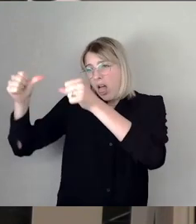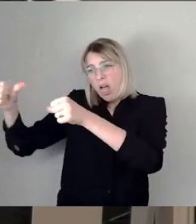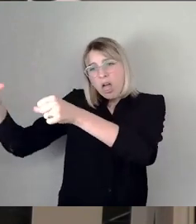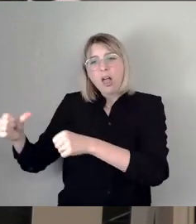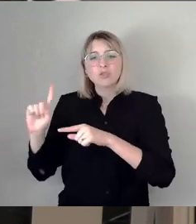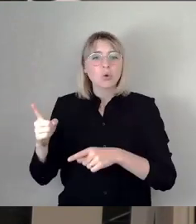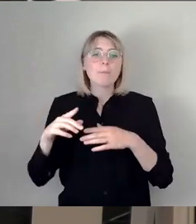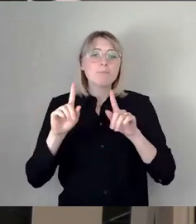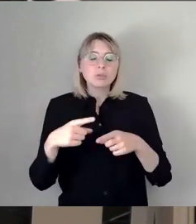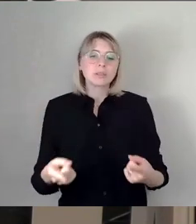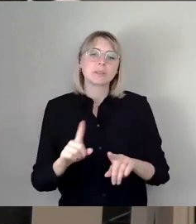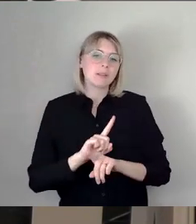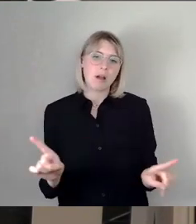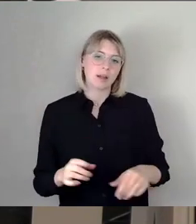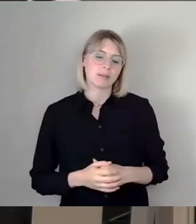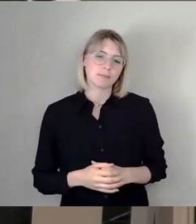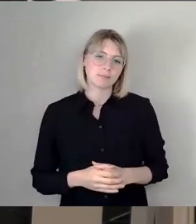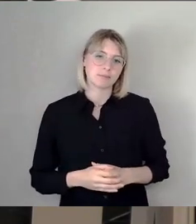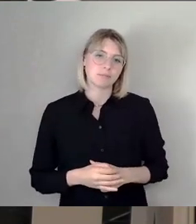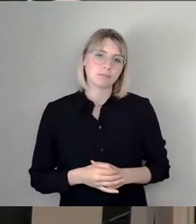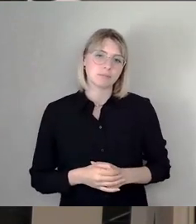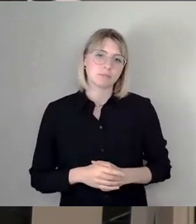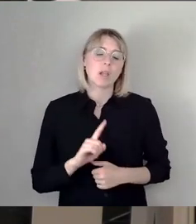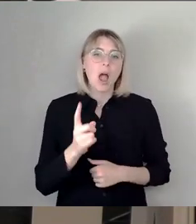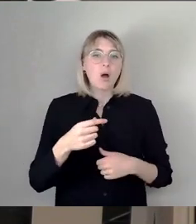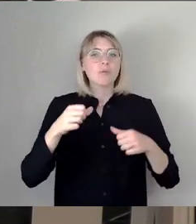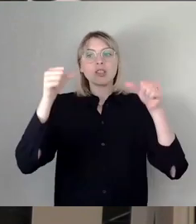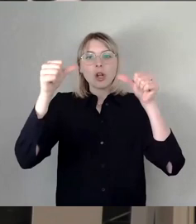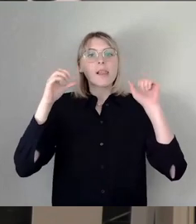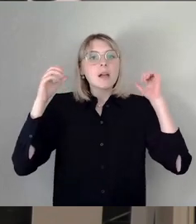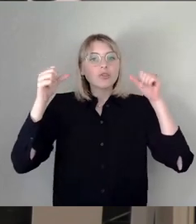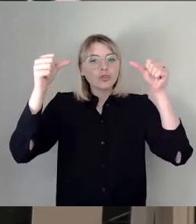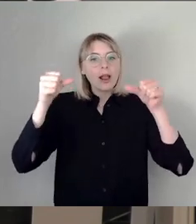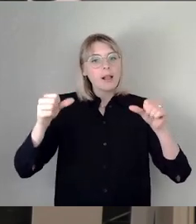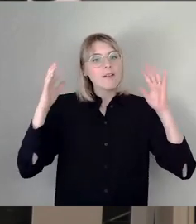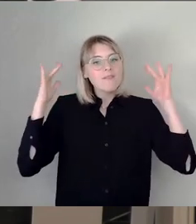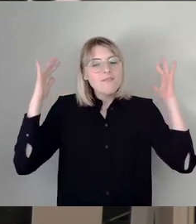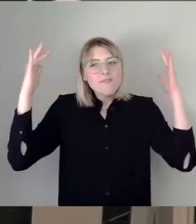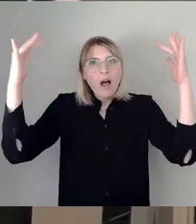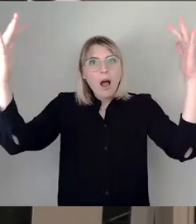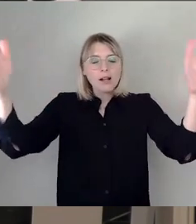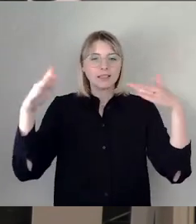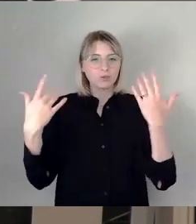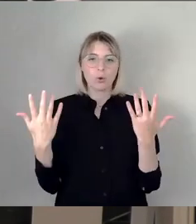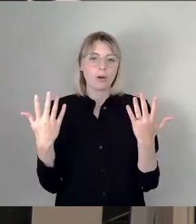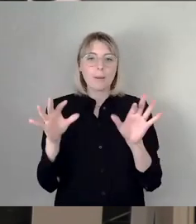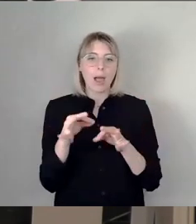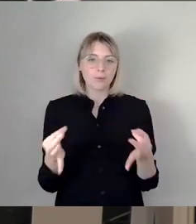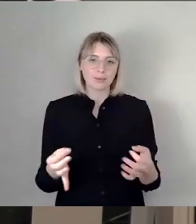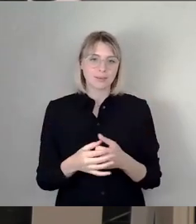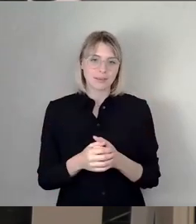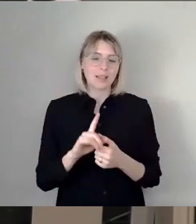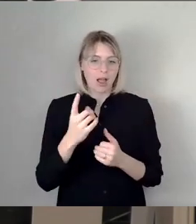Schilderwald sozusagen gepflanzt wird, der ja dann auch im Regelfall durch auch